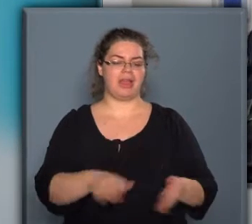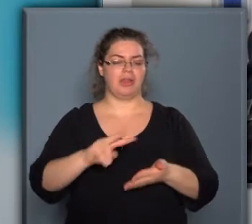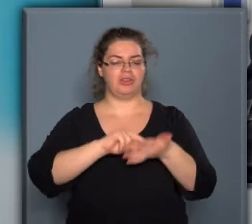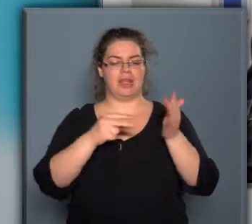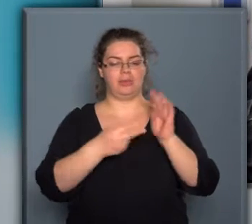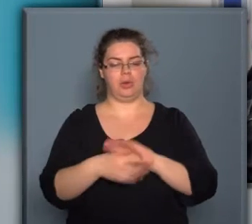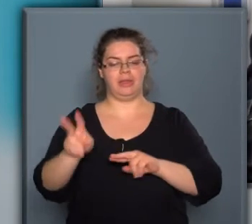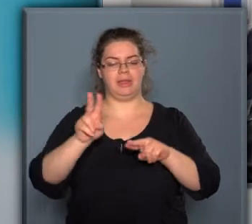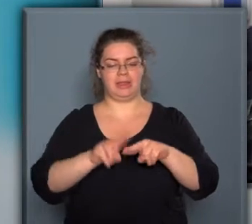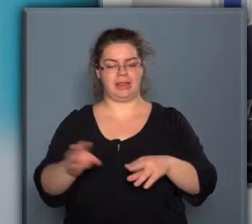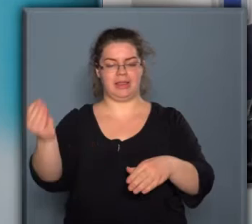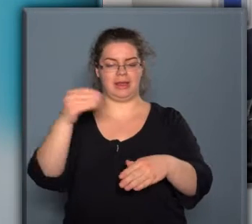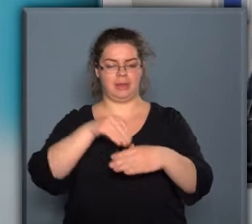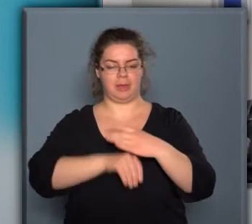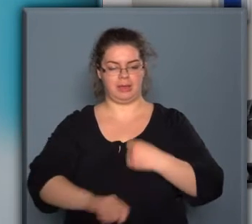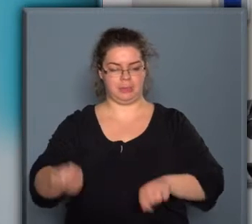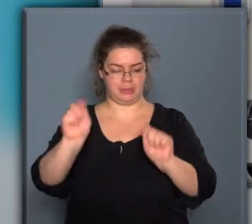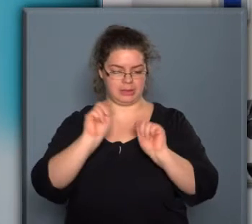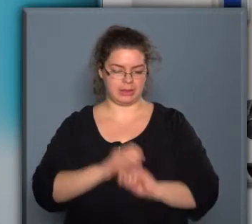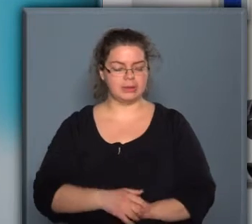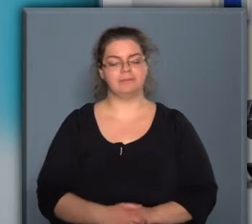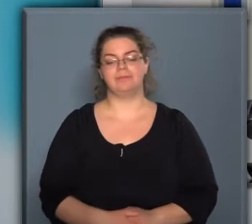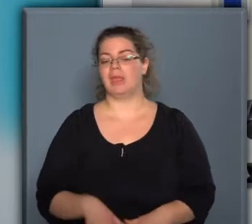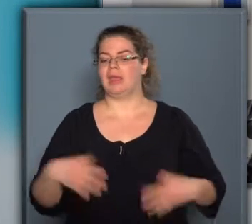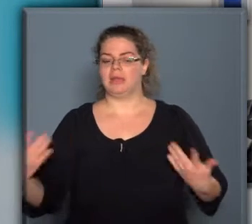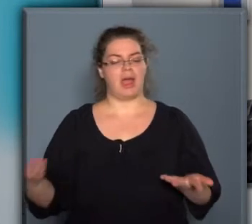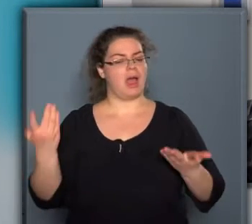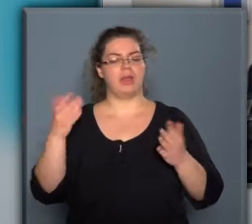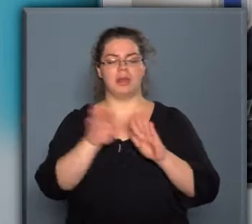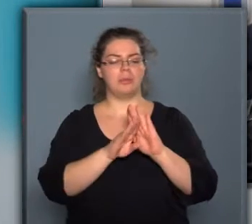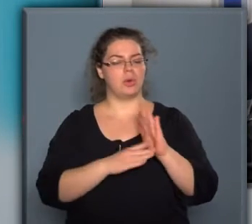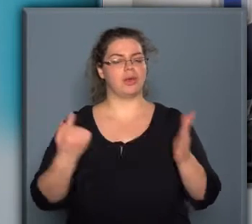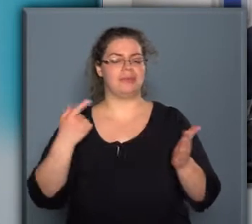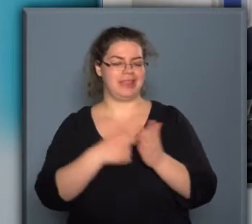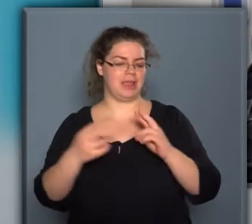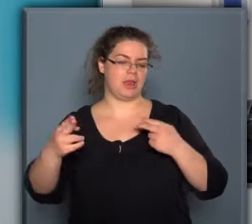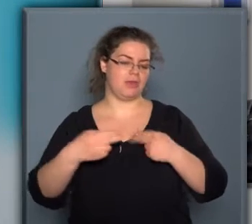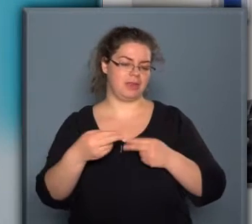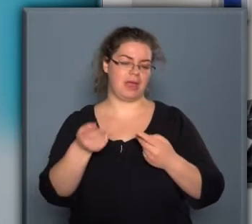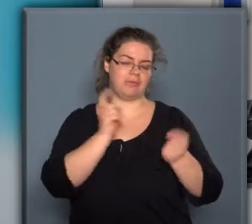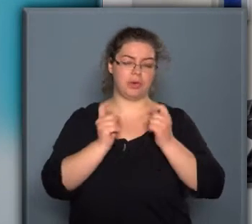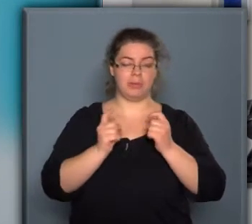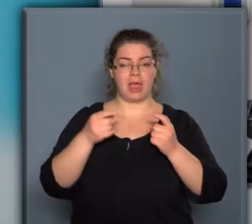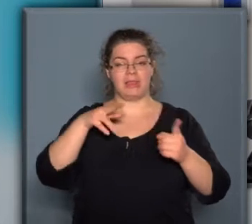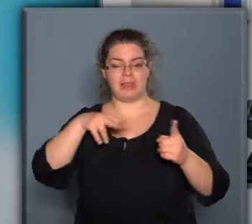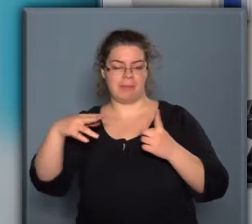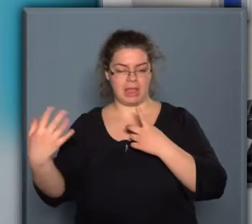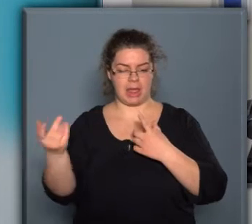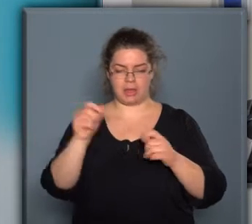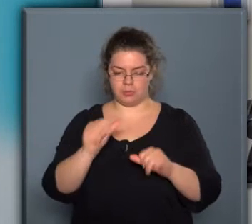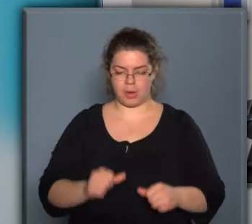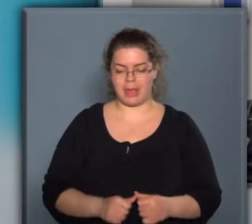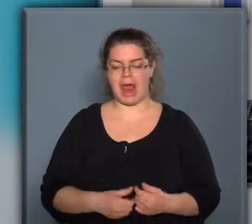technológiai rendszerébe beépíteni. Tehát a program célja röviden fogalmazva a szemléletformálás,